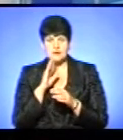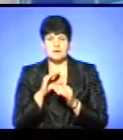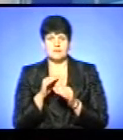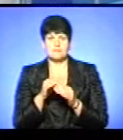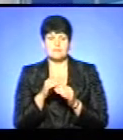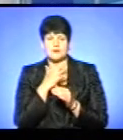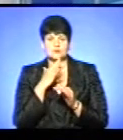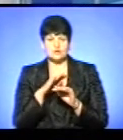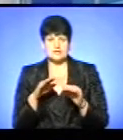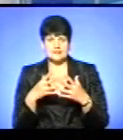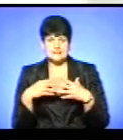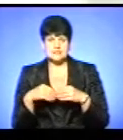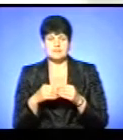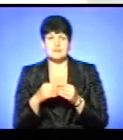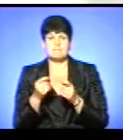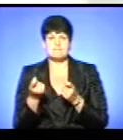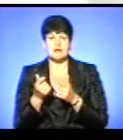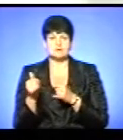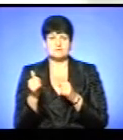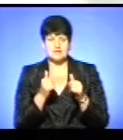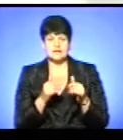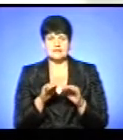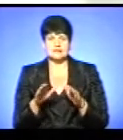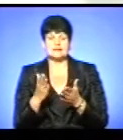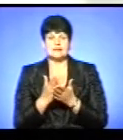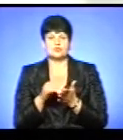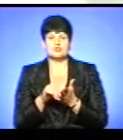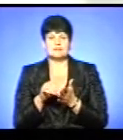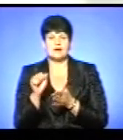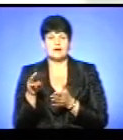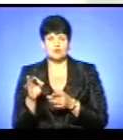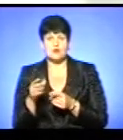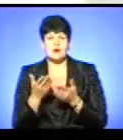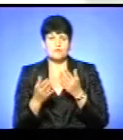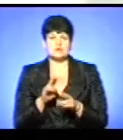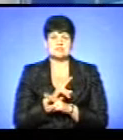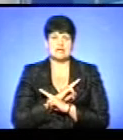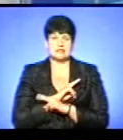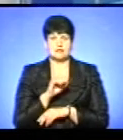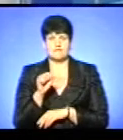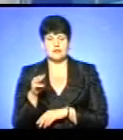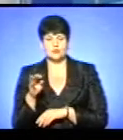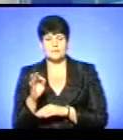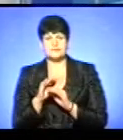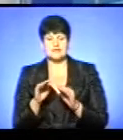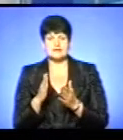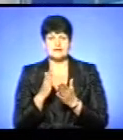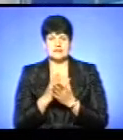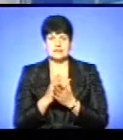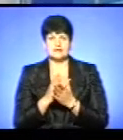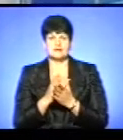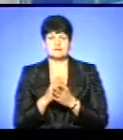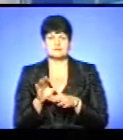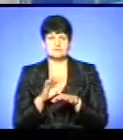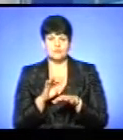малозабезпечених сімей, діти, чиї батьки є учасниками терористичної операції або загинули під час АТО, діти, що перебувають на диспансерному обліку,